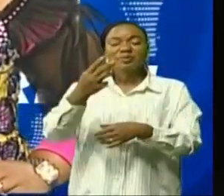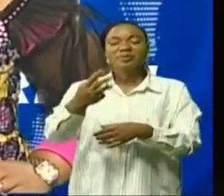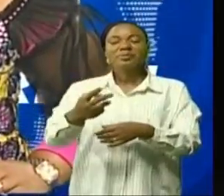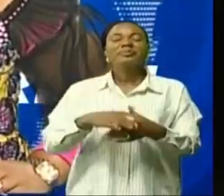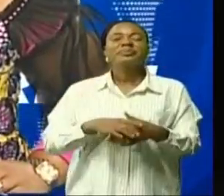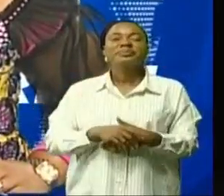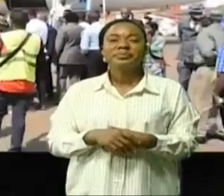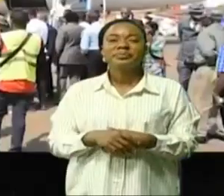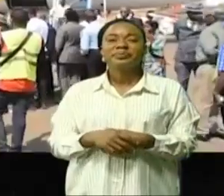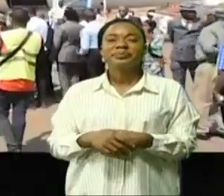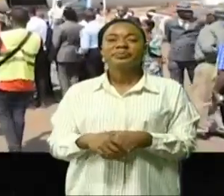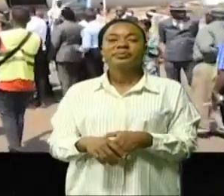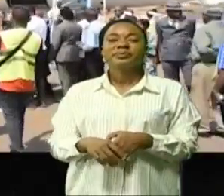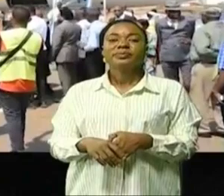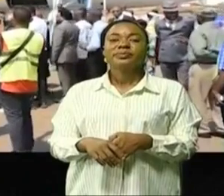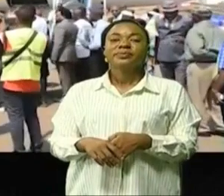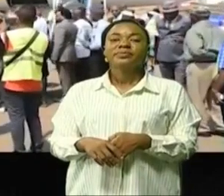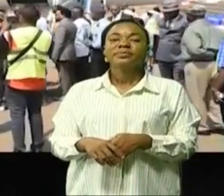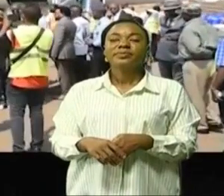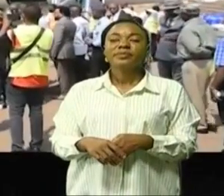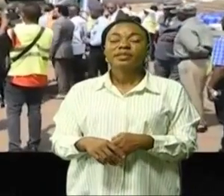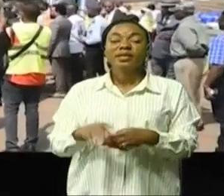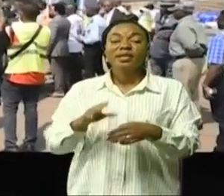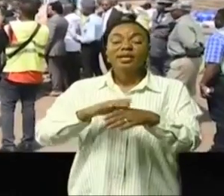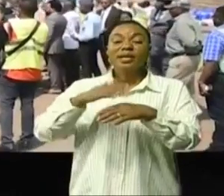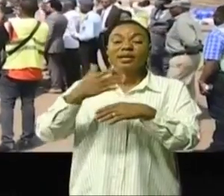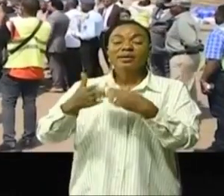Etunakoubou après